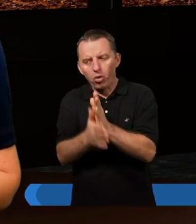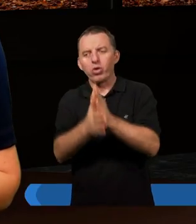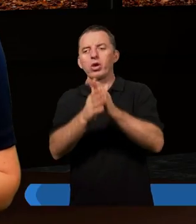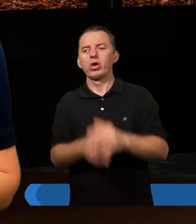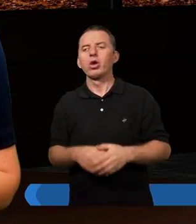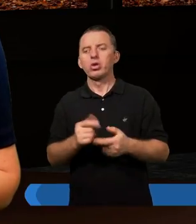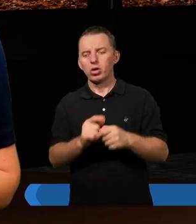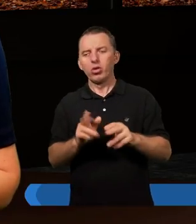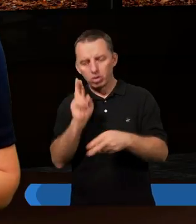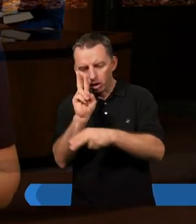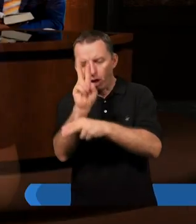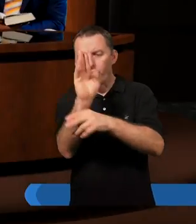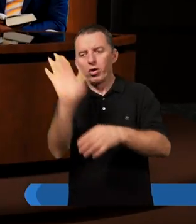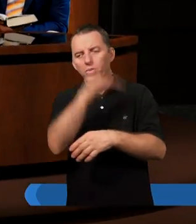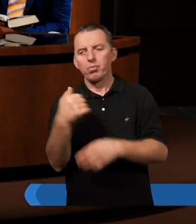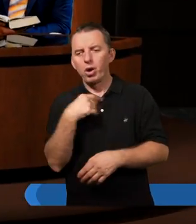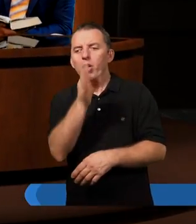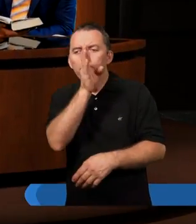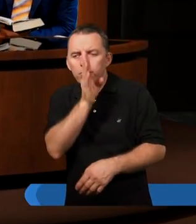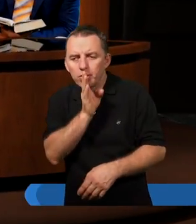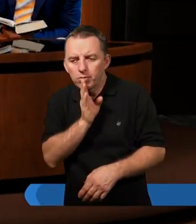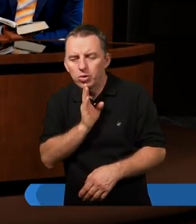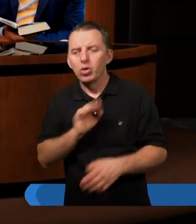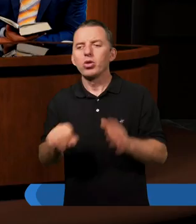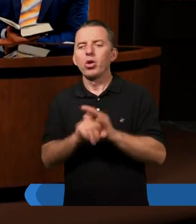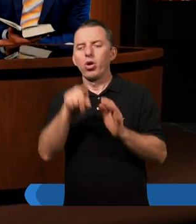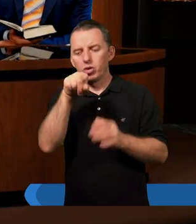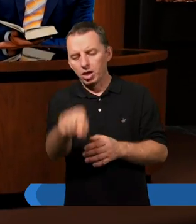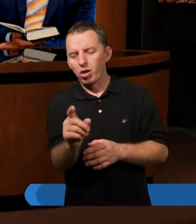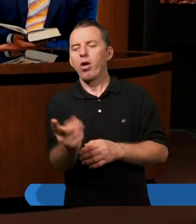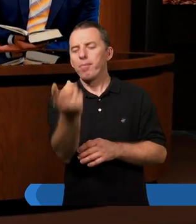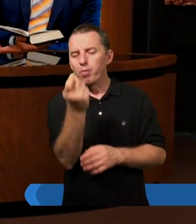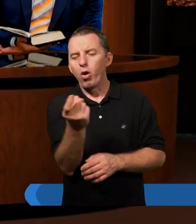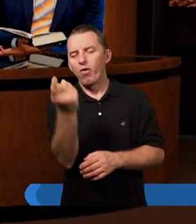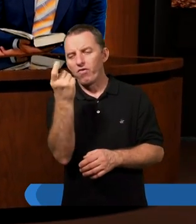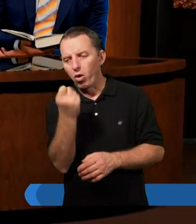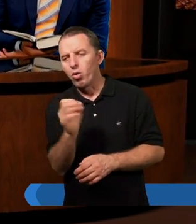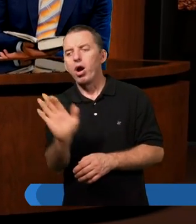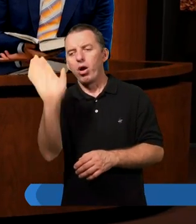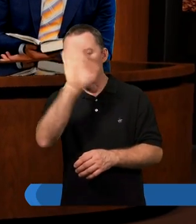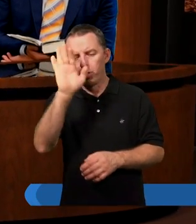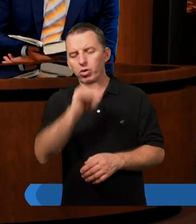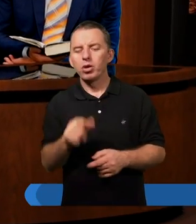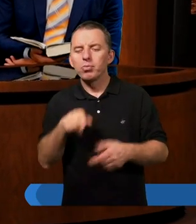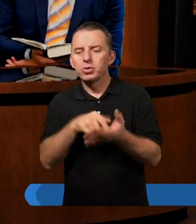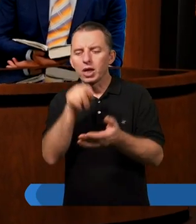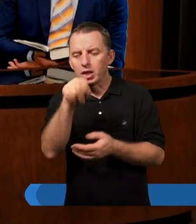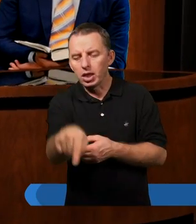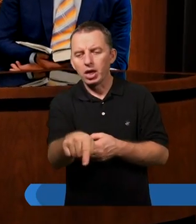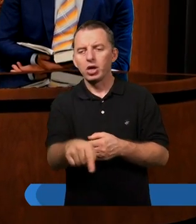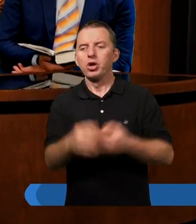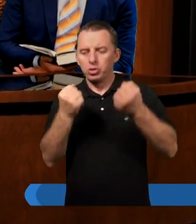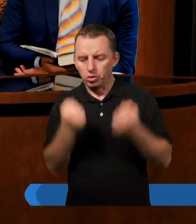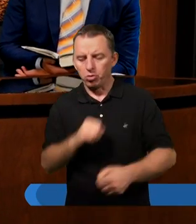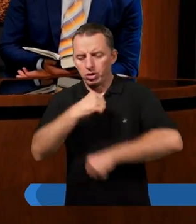wolę Bożą. On był misjonarzem, bo do tego powołał go Bóg. Ale przy tej ciężkiej pracy szedł do